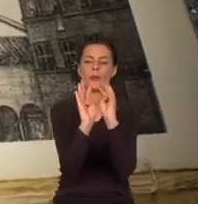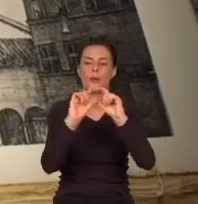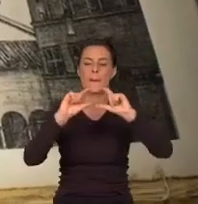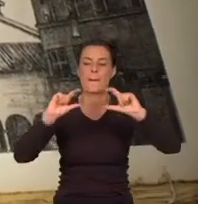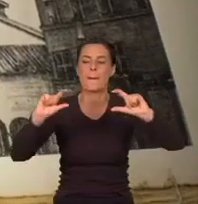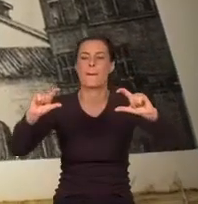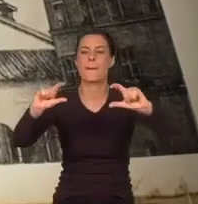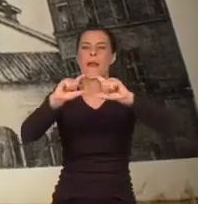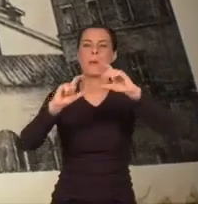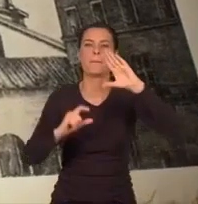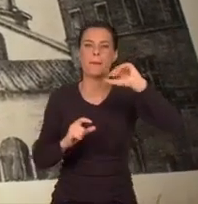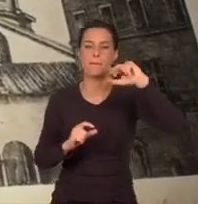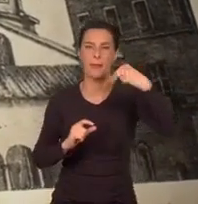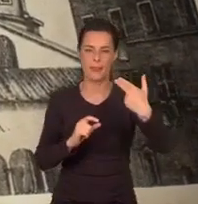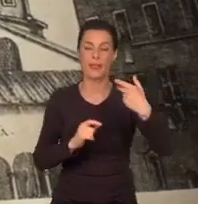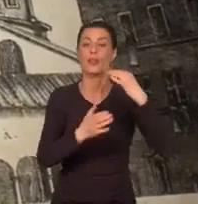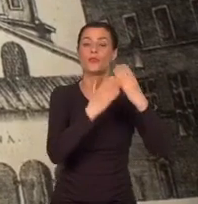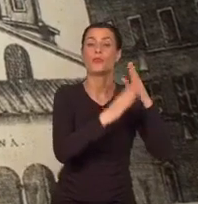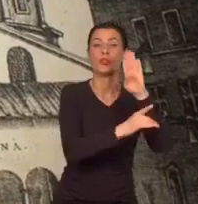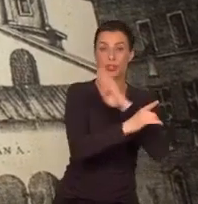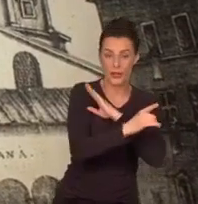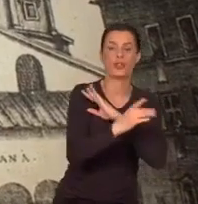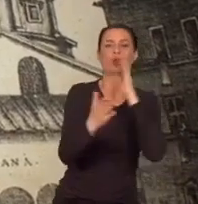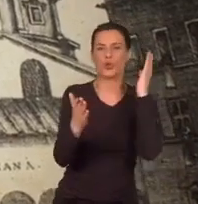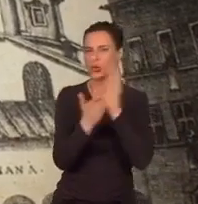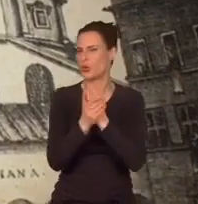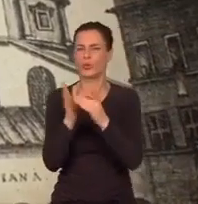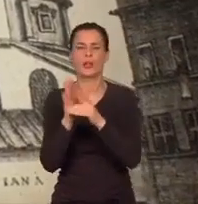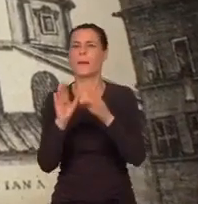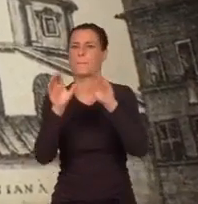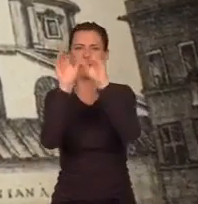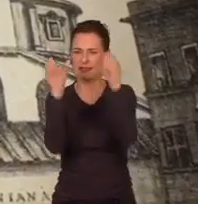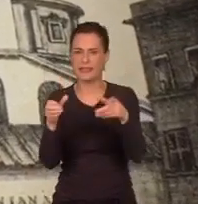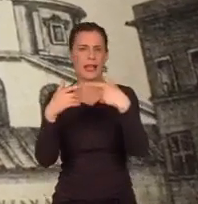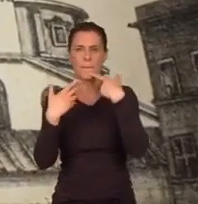W momencie jego śmierci Bazylika miała bardzo dziwny wygląd.